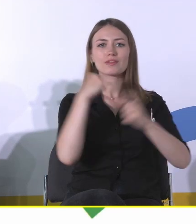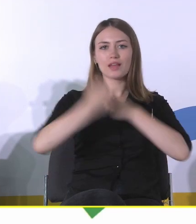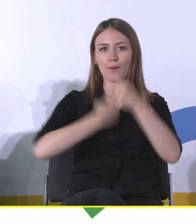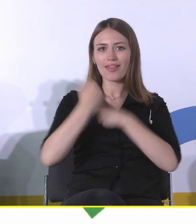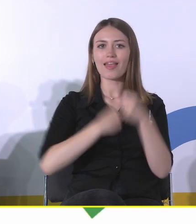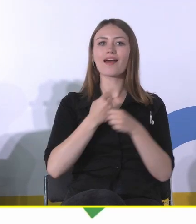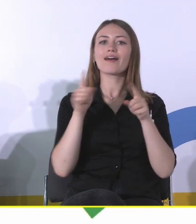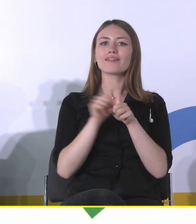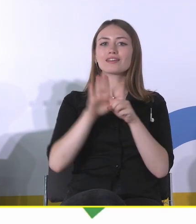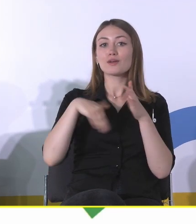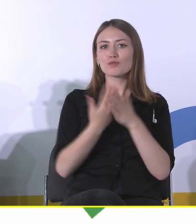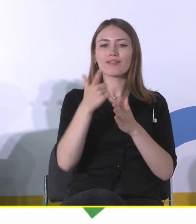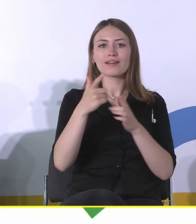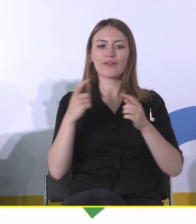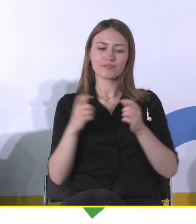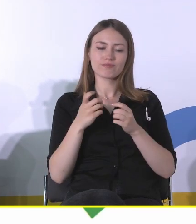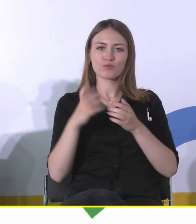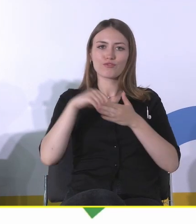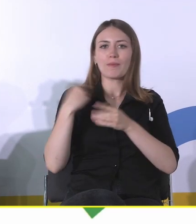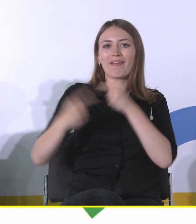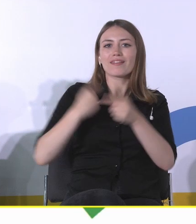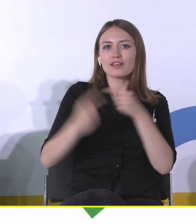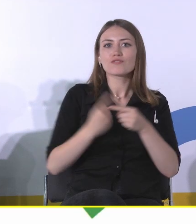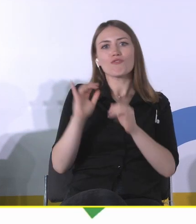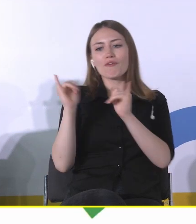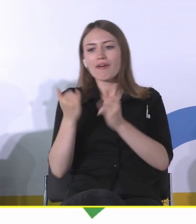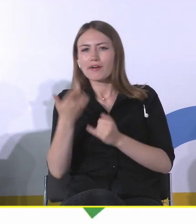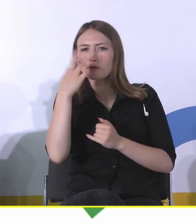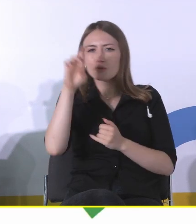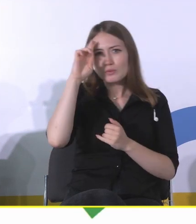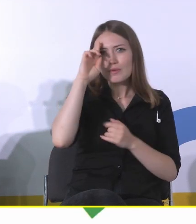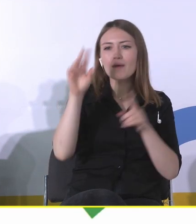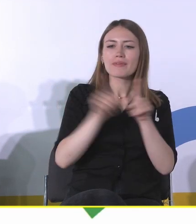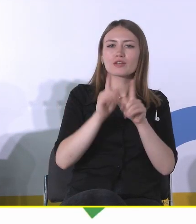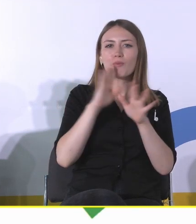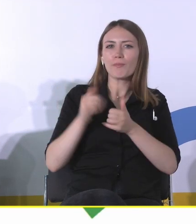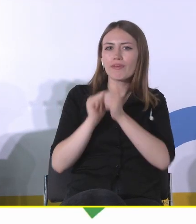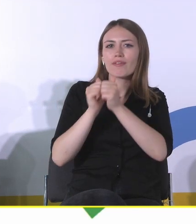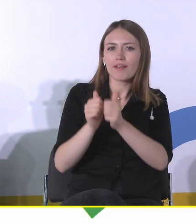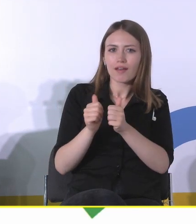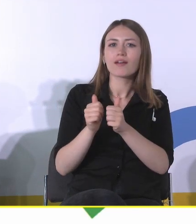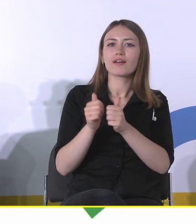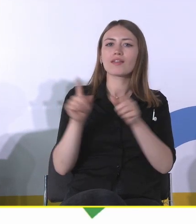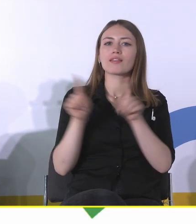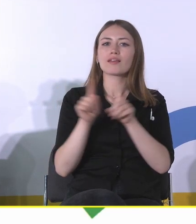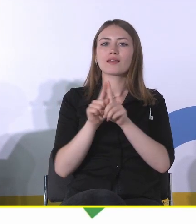interpretacji dziedzictwa, nadawania mu może pewnej formy czy też dodawania